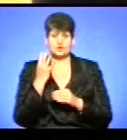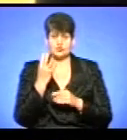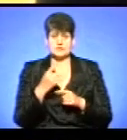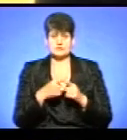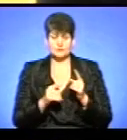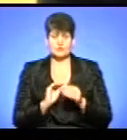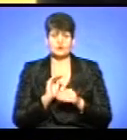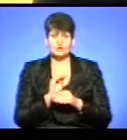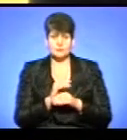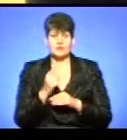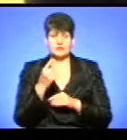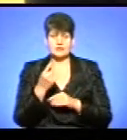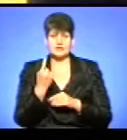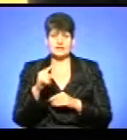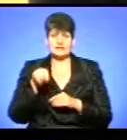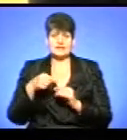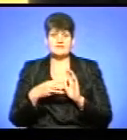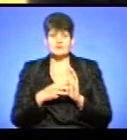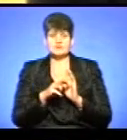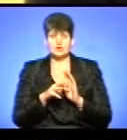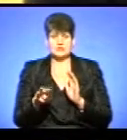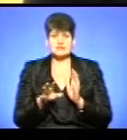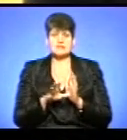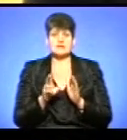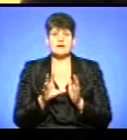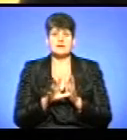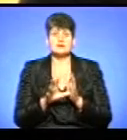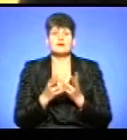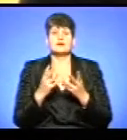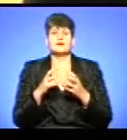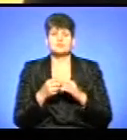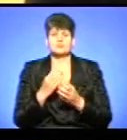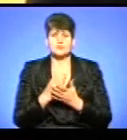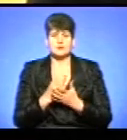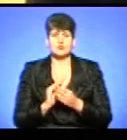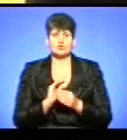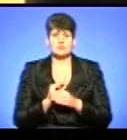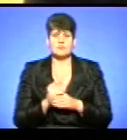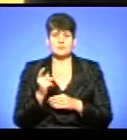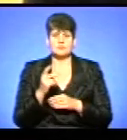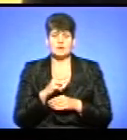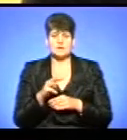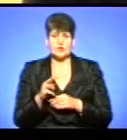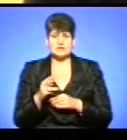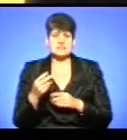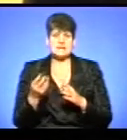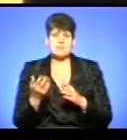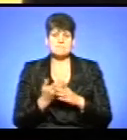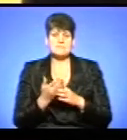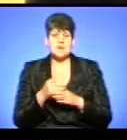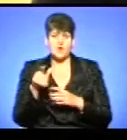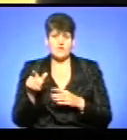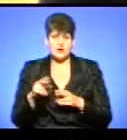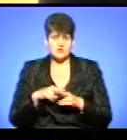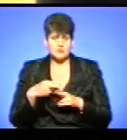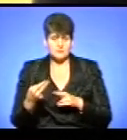додавте 1,8 мільйона за електроенергію, яка сума виходить, і додавте 1,5 мільйона за пільговика, що компенсовують,